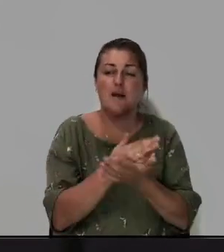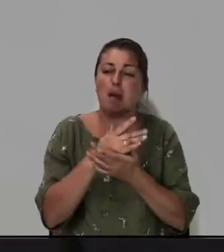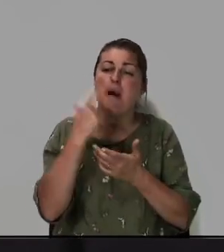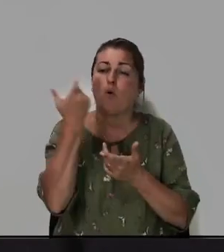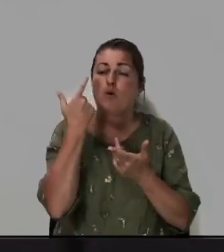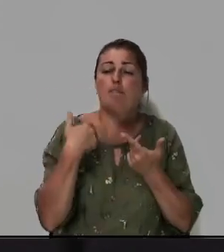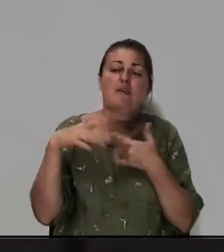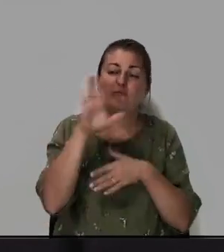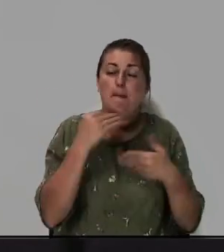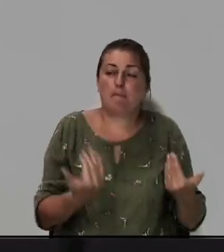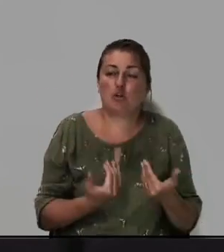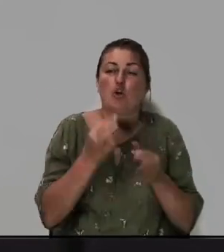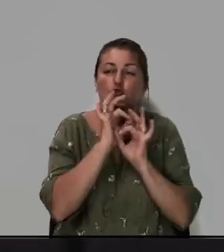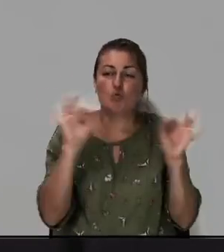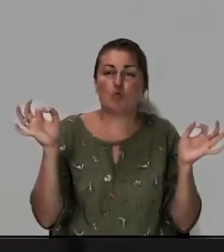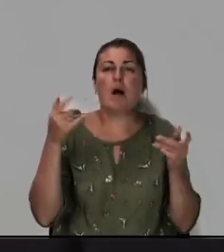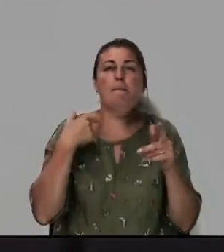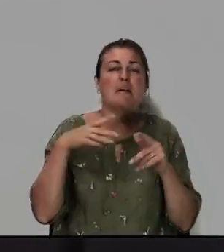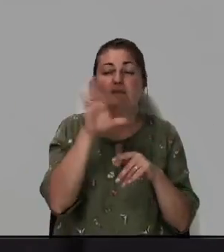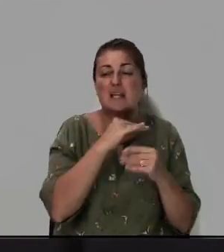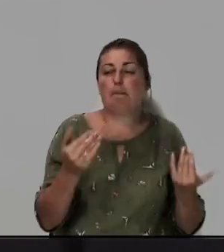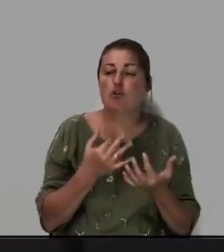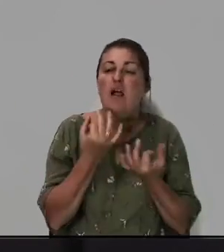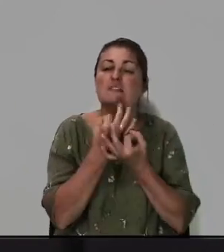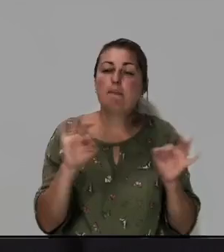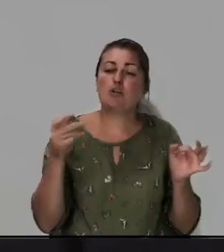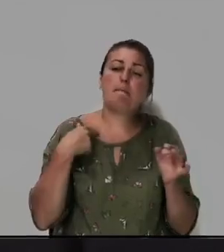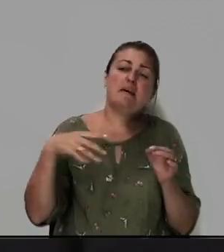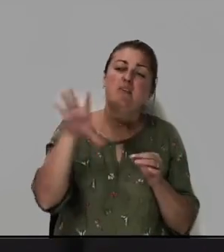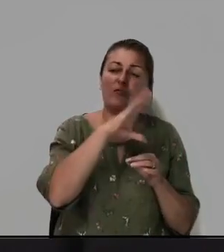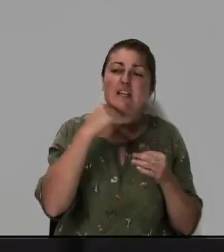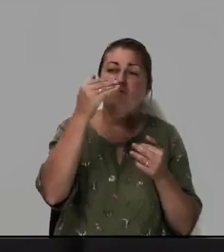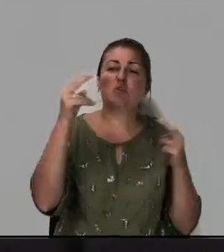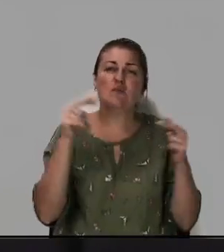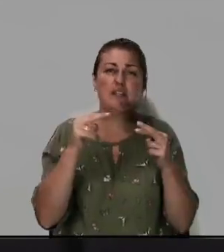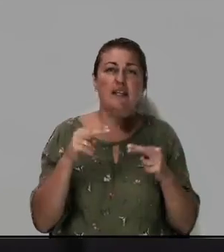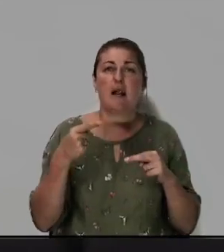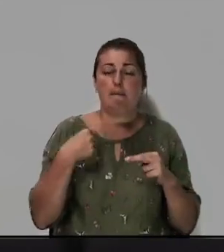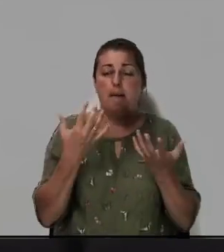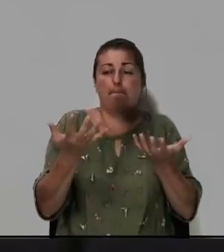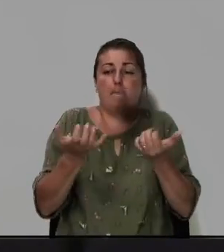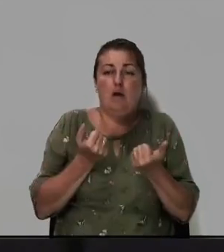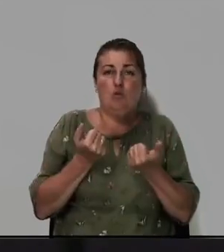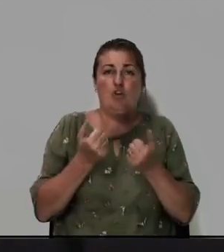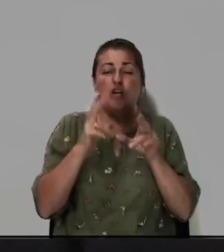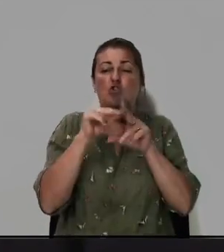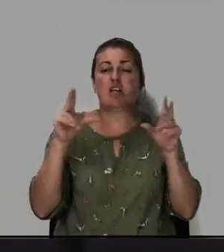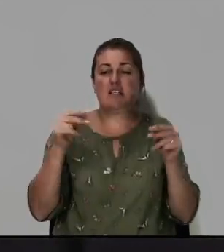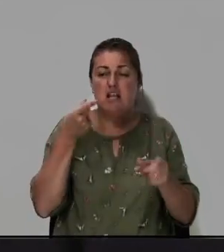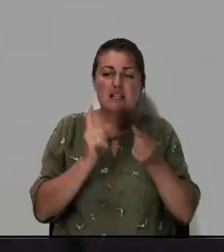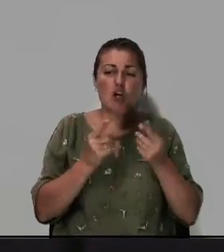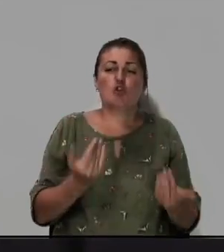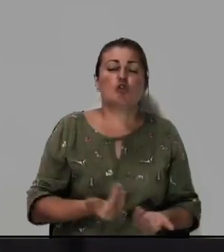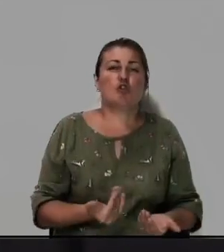пережили чудо. Мы все пережили освобождение. Мы все Его свидетели. Мы получили счастливую настоящую